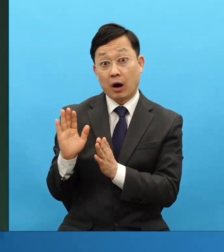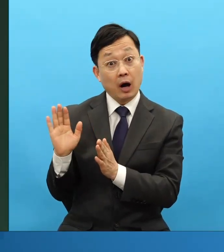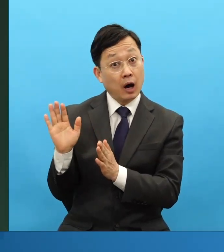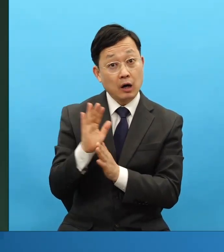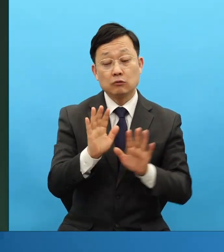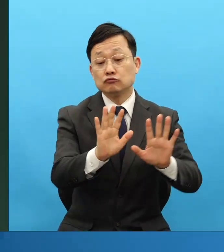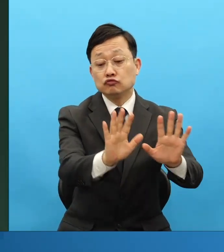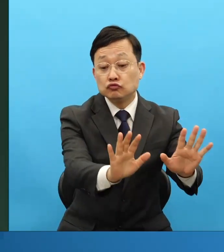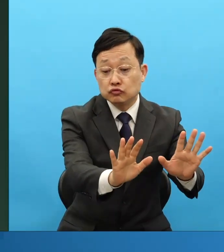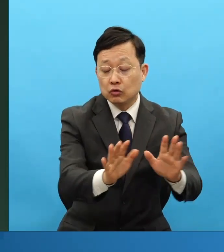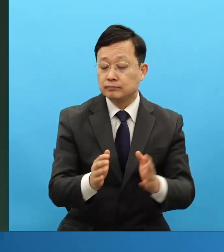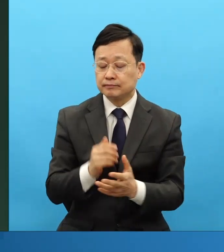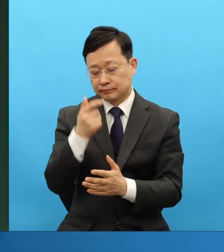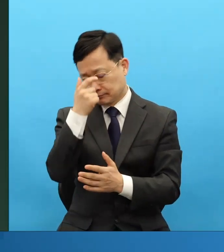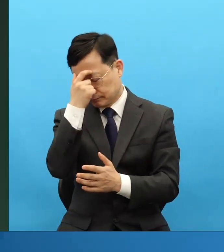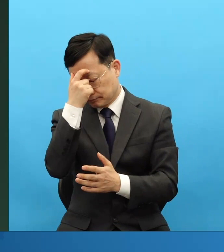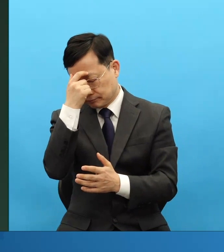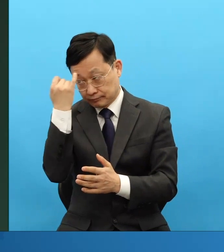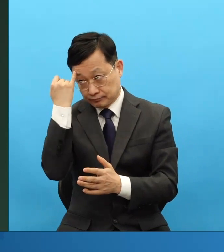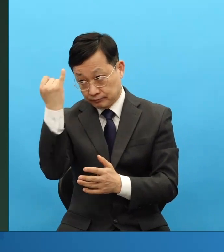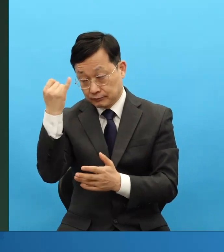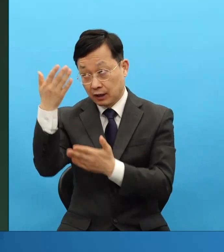하나님이 딱 메시지 맞춘는 거잖아요.